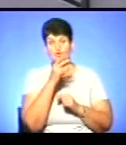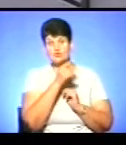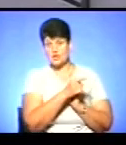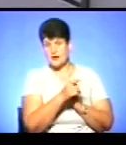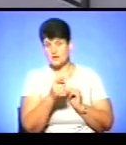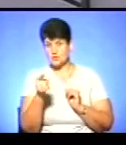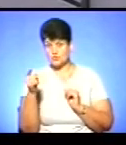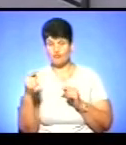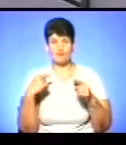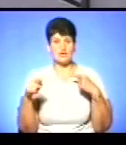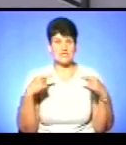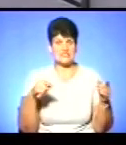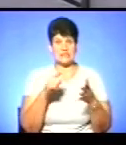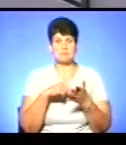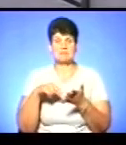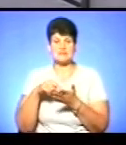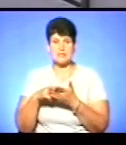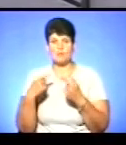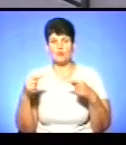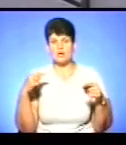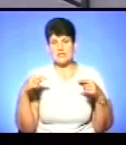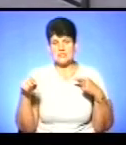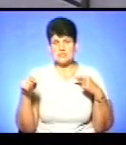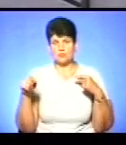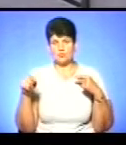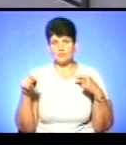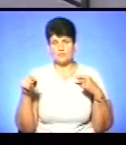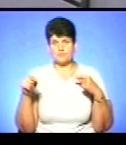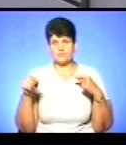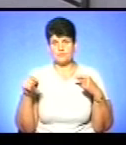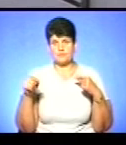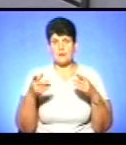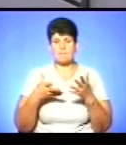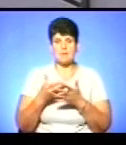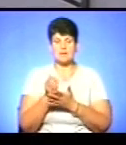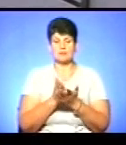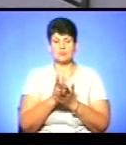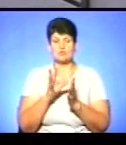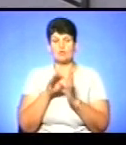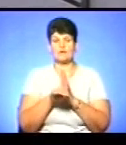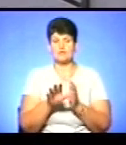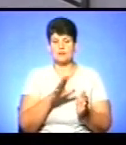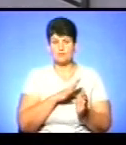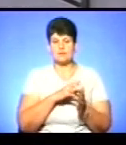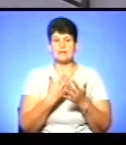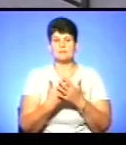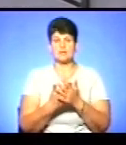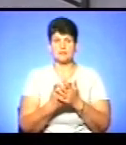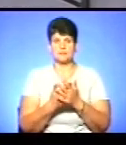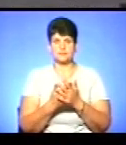в різних містах, по-різному, власне, ці платні послуги впроваджувалися. До них, наприклад,